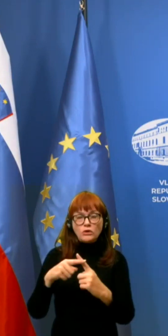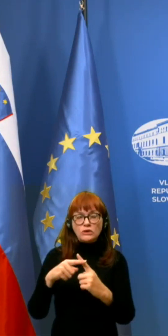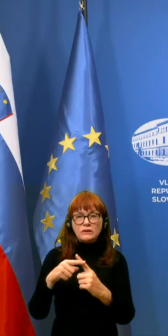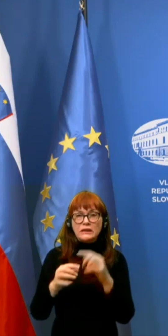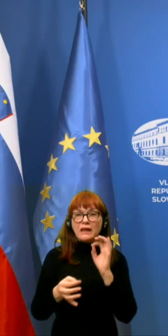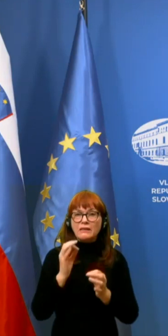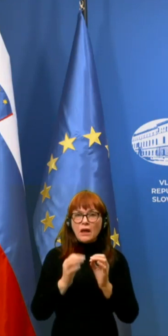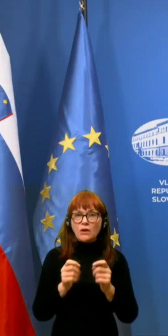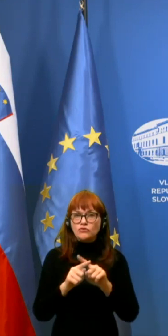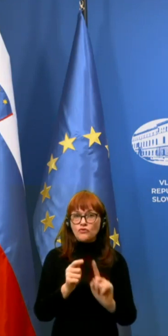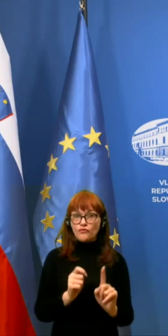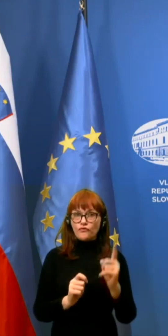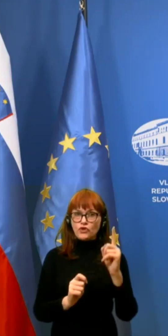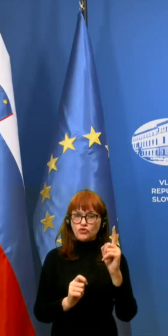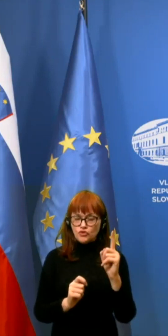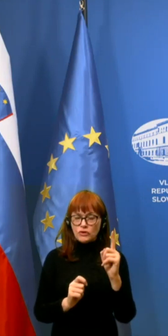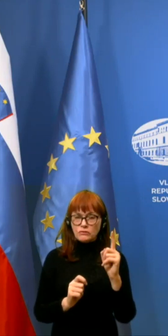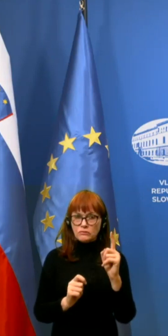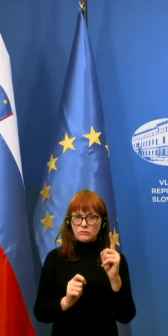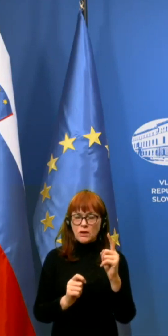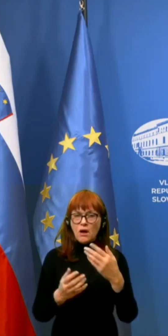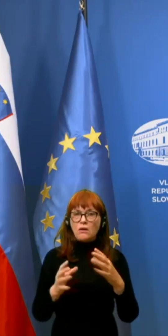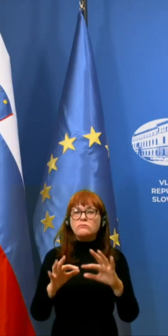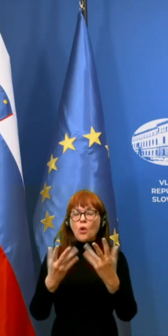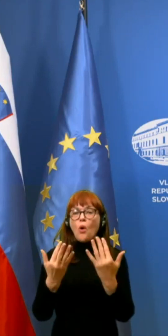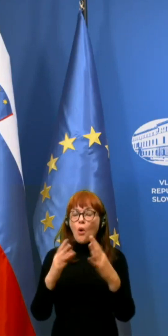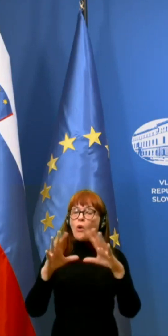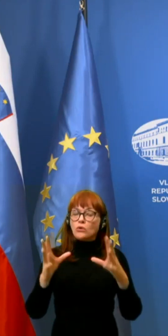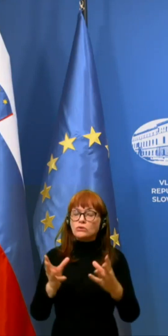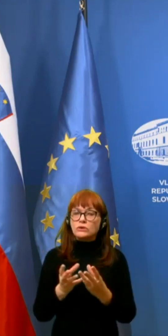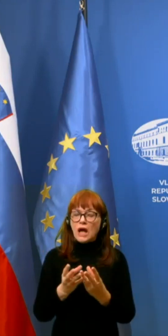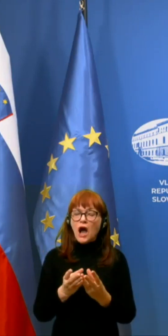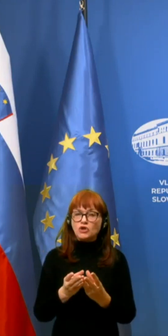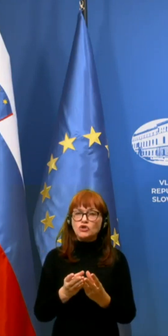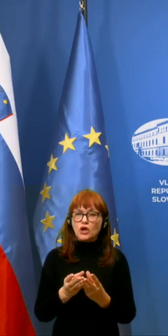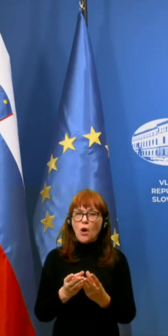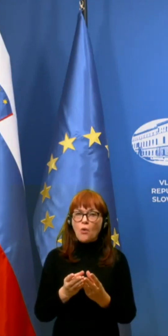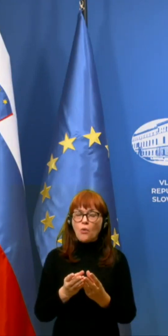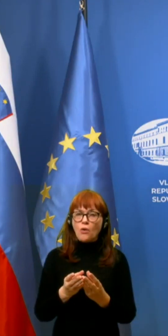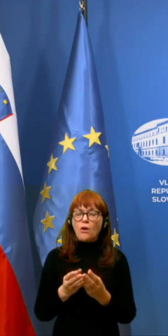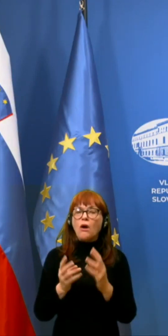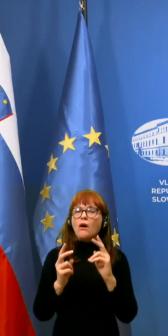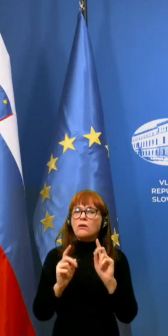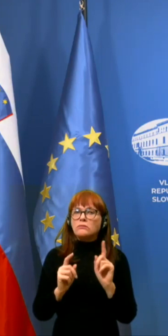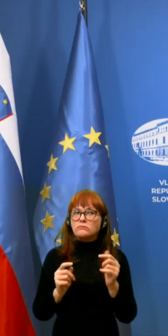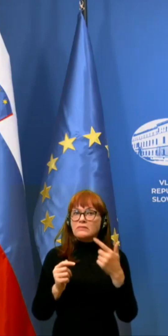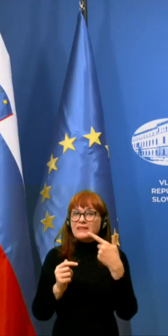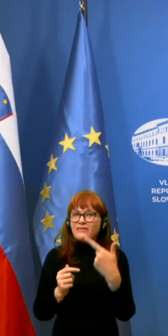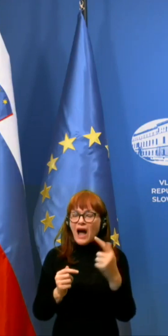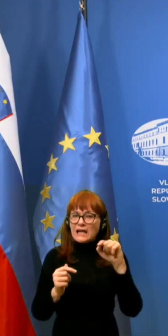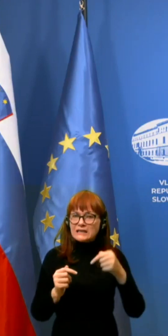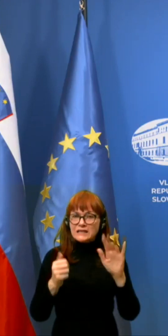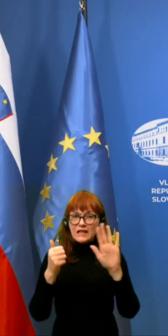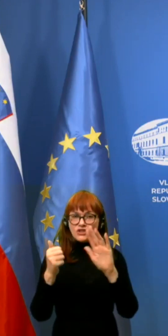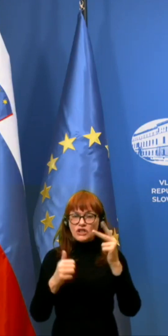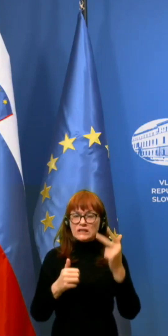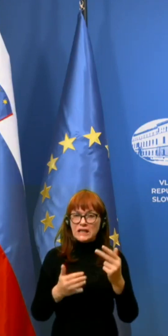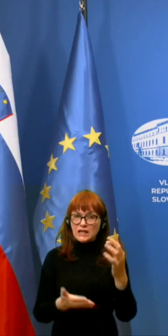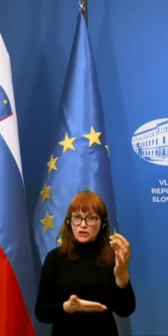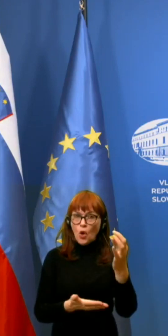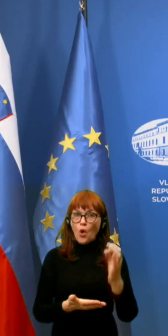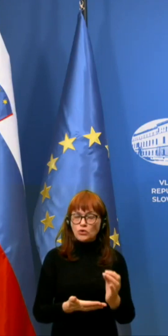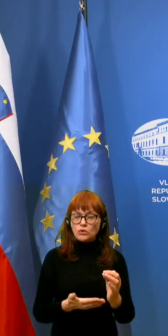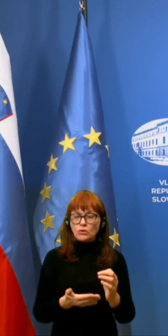še višji. Saj je znašal kar 20,36 odstotkov,